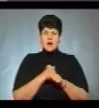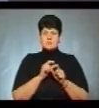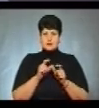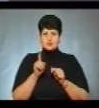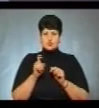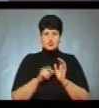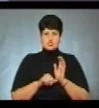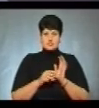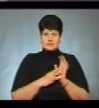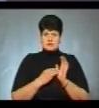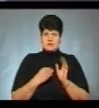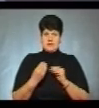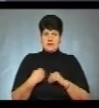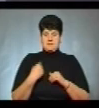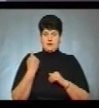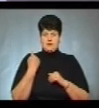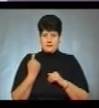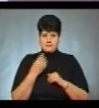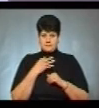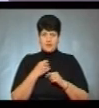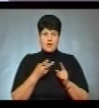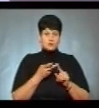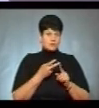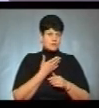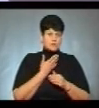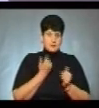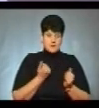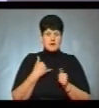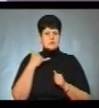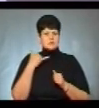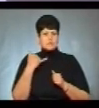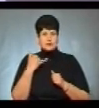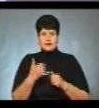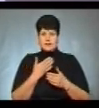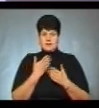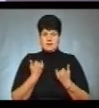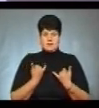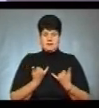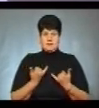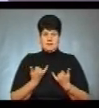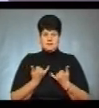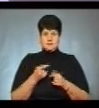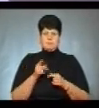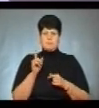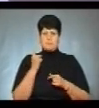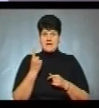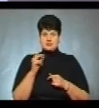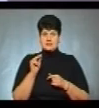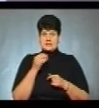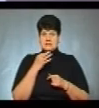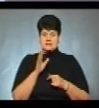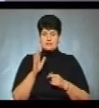дала мені одні лікарства, а других нема. Я дзвонила і нема. Тепер з того першого числа, сказали, буде